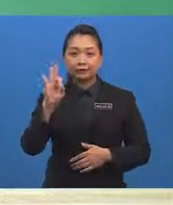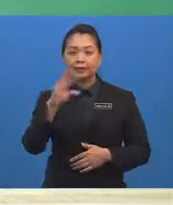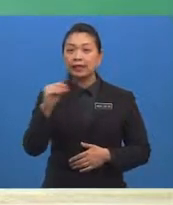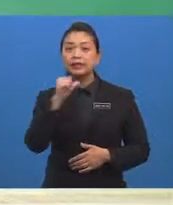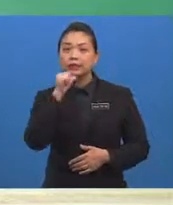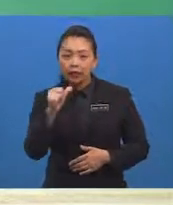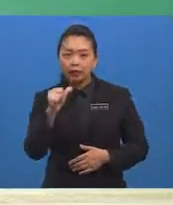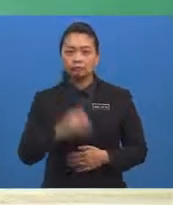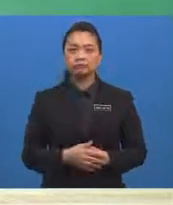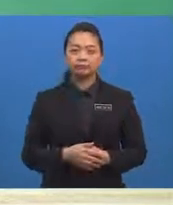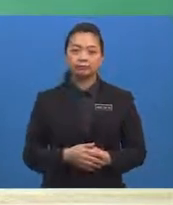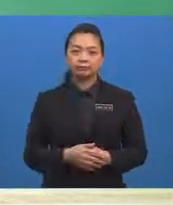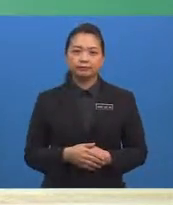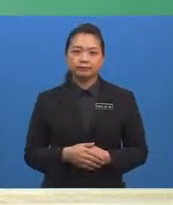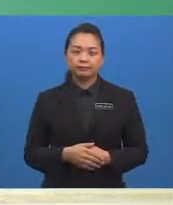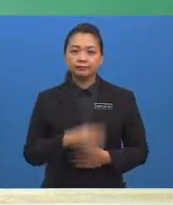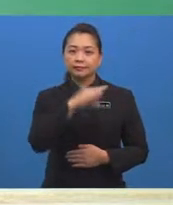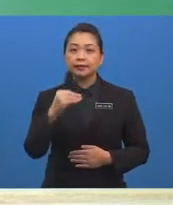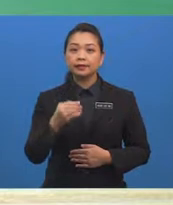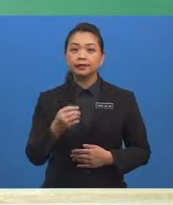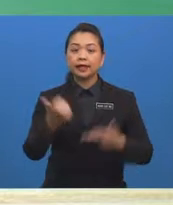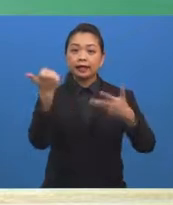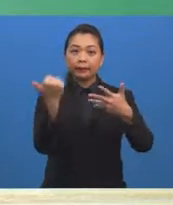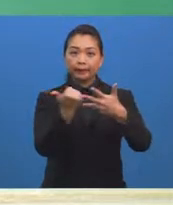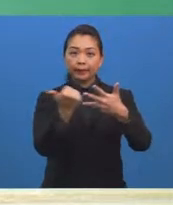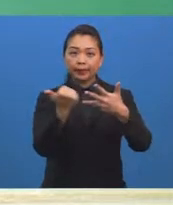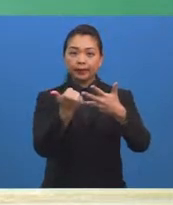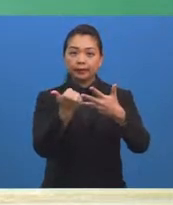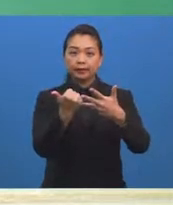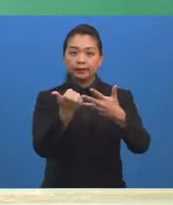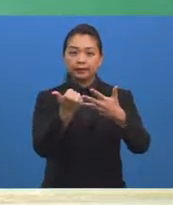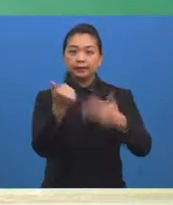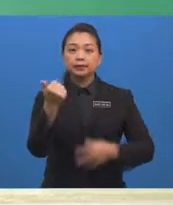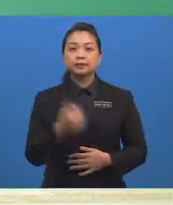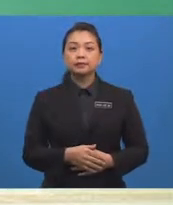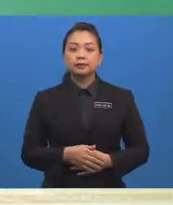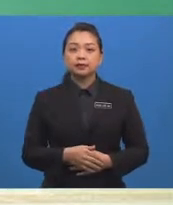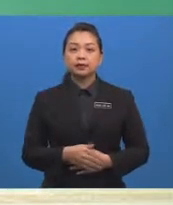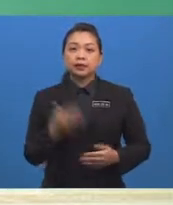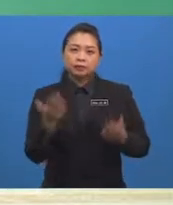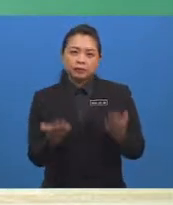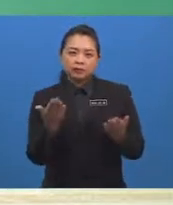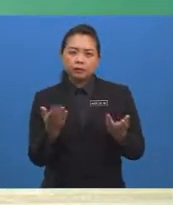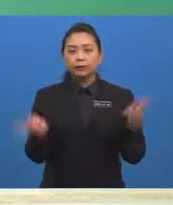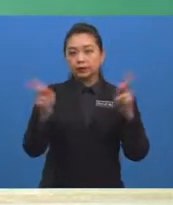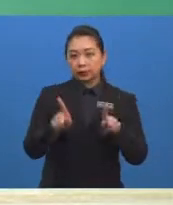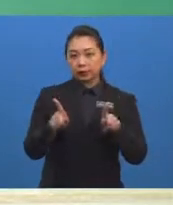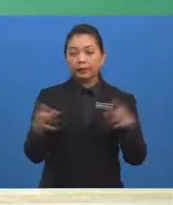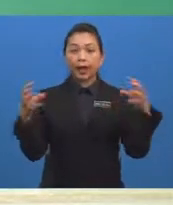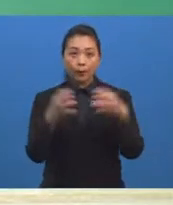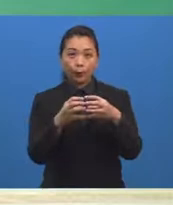Dan yang terakhir, aplikasi mengenai Kebarang Kalian peristiwa bergabung.